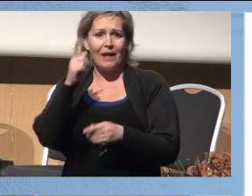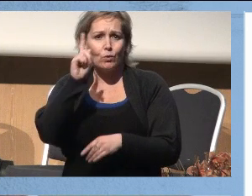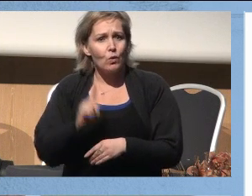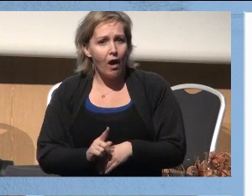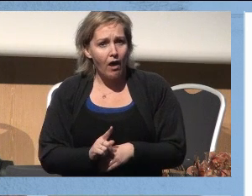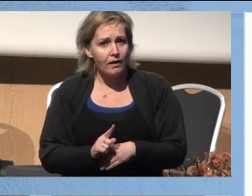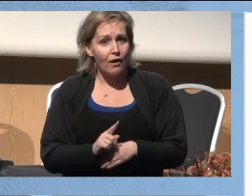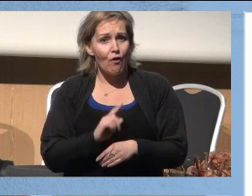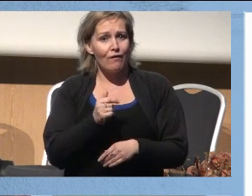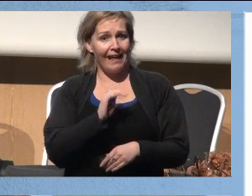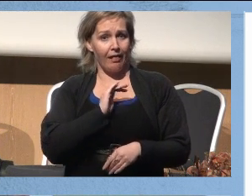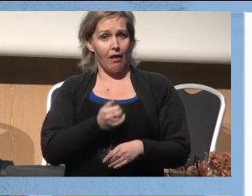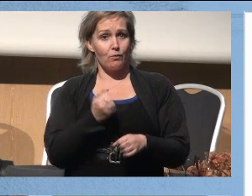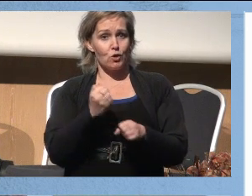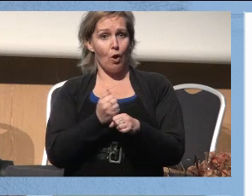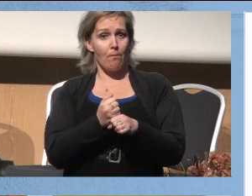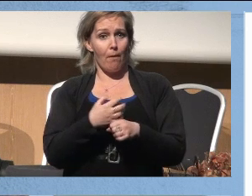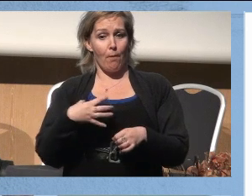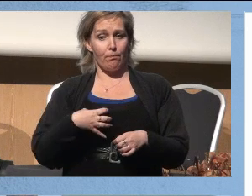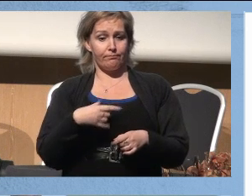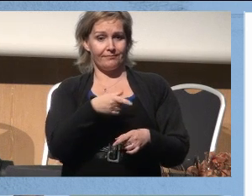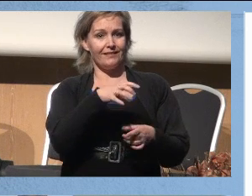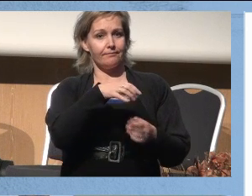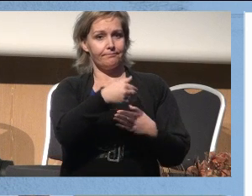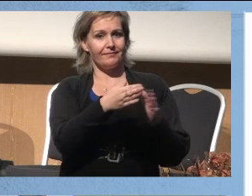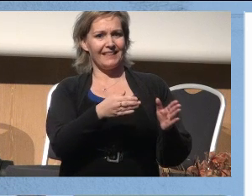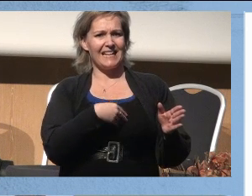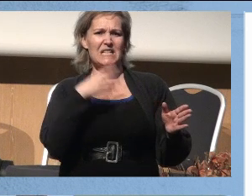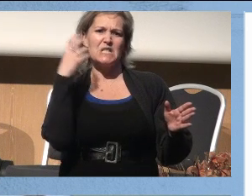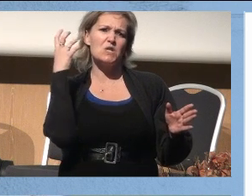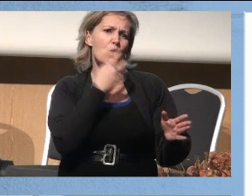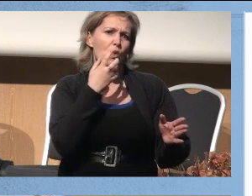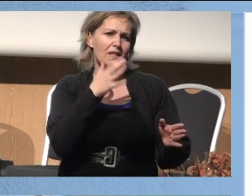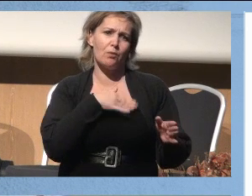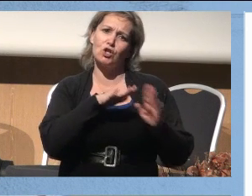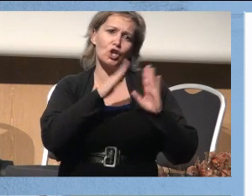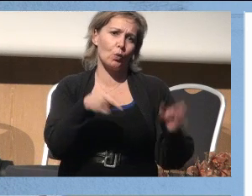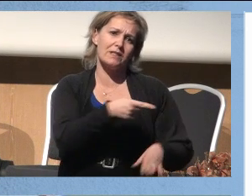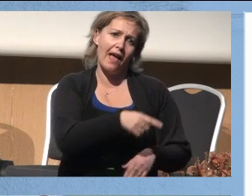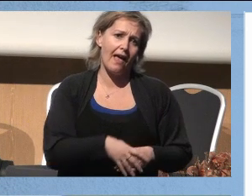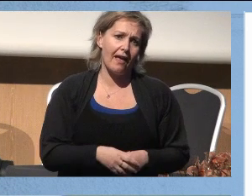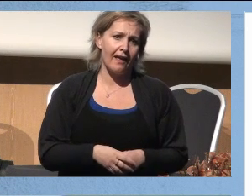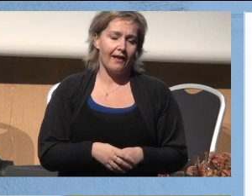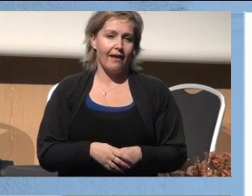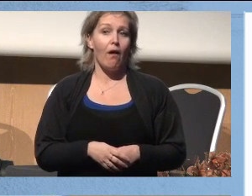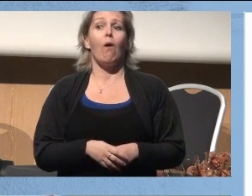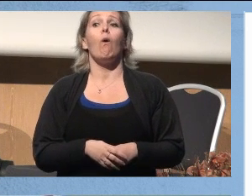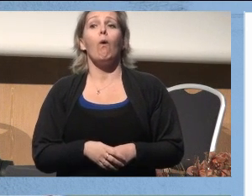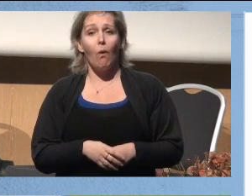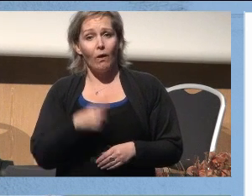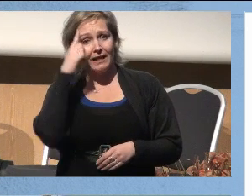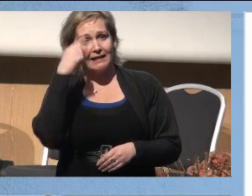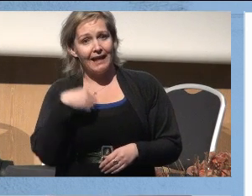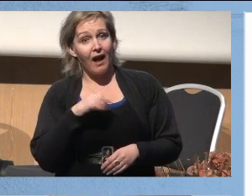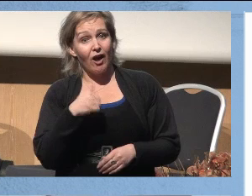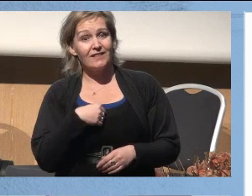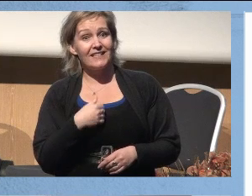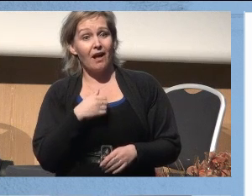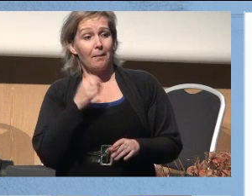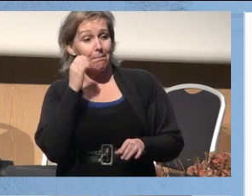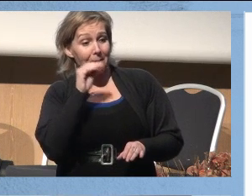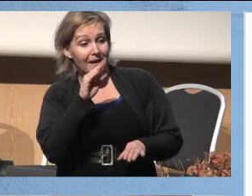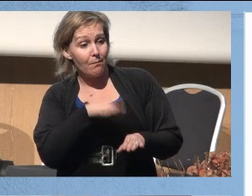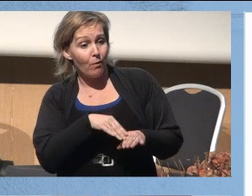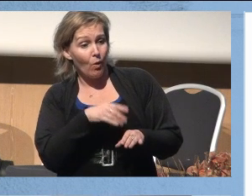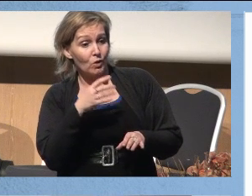rart, for de damene som jobber på brystdiagnostisenter, de er de sureste på sykehuset. Å ja, tenkte jeg, kanskje vi skal minne dem